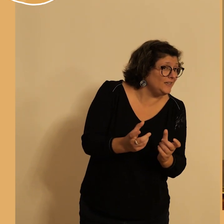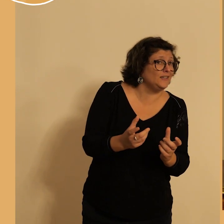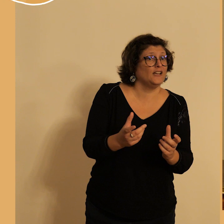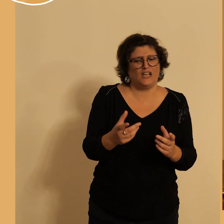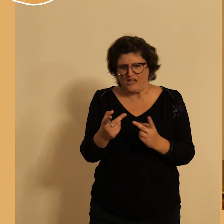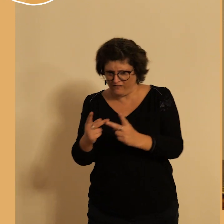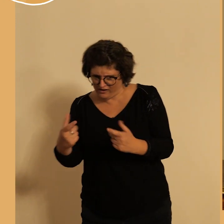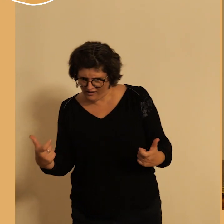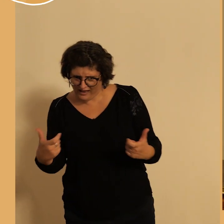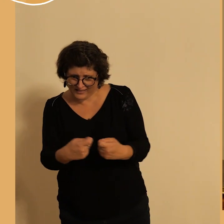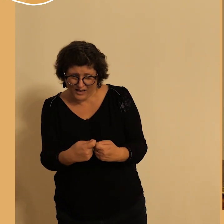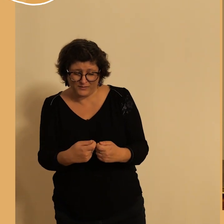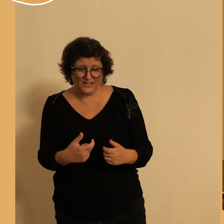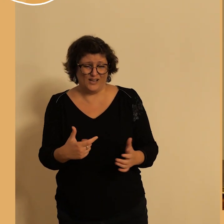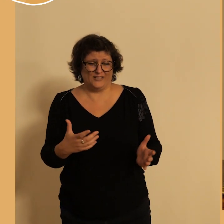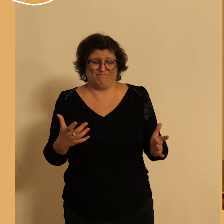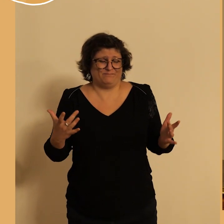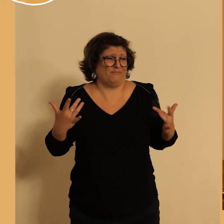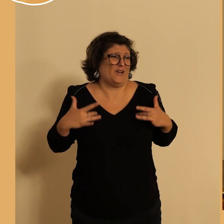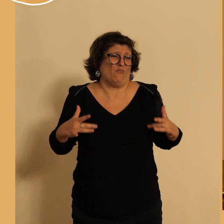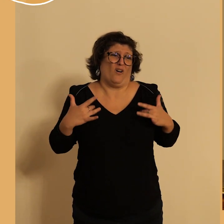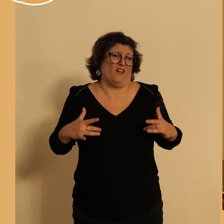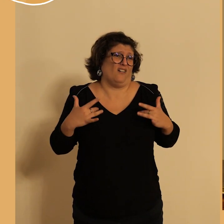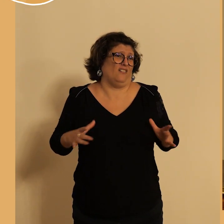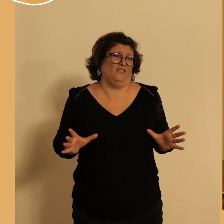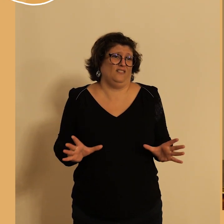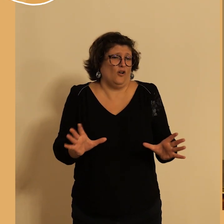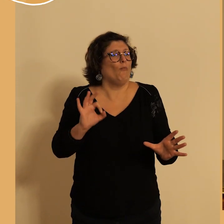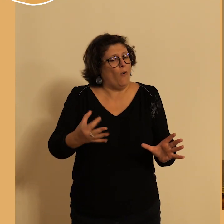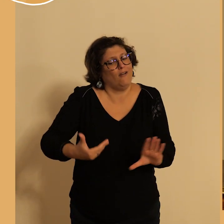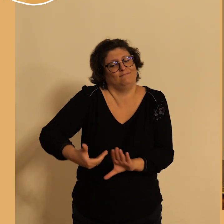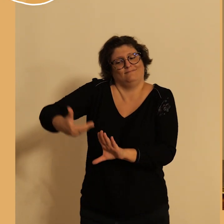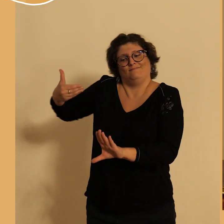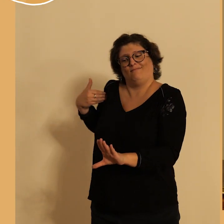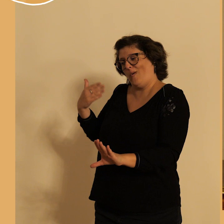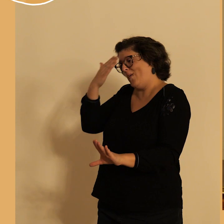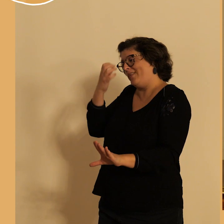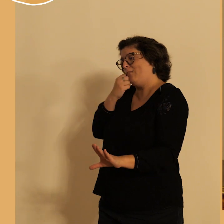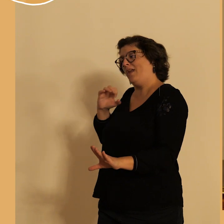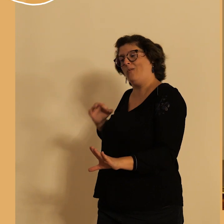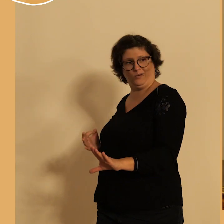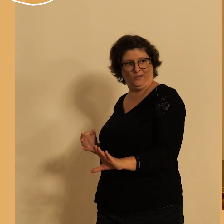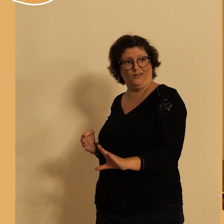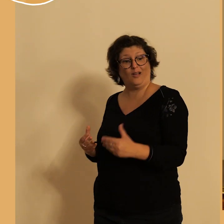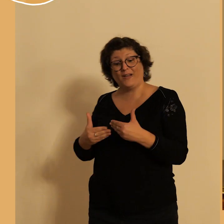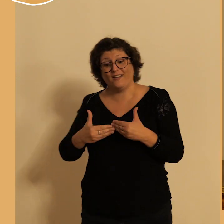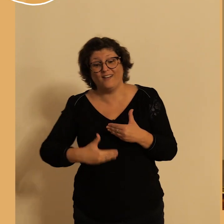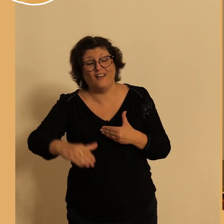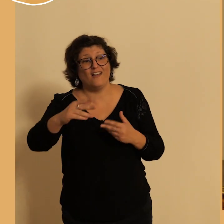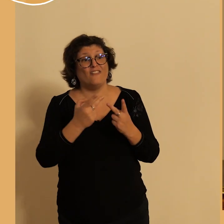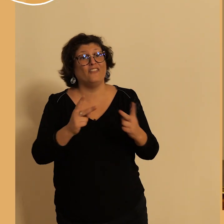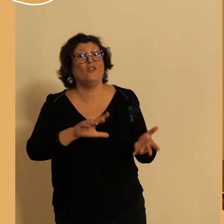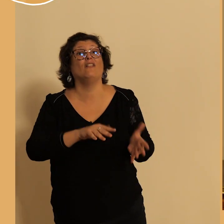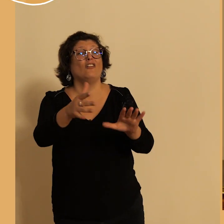urbains je laisserai peut-être plus la parole à madame Gallo-Lavallée qui est à cette délégation à la municipalité si